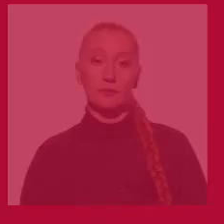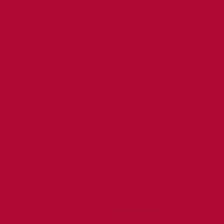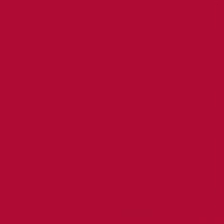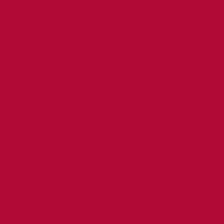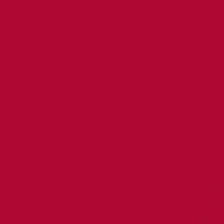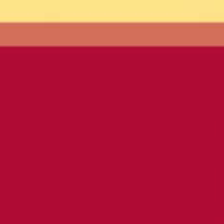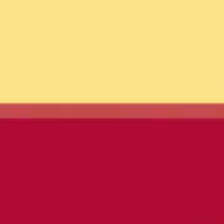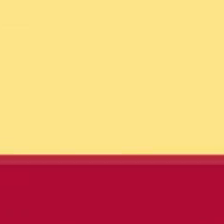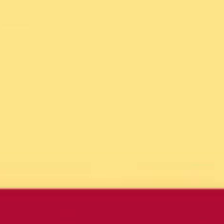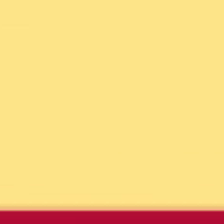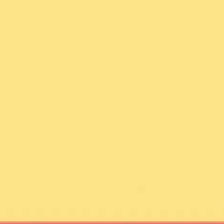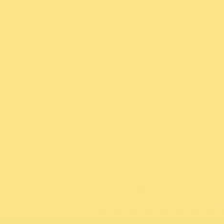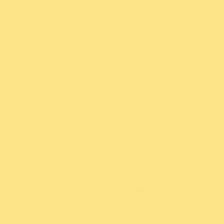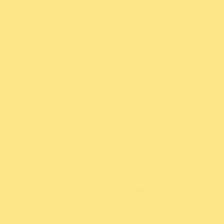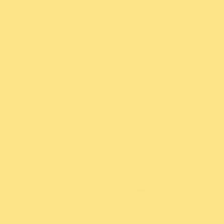Дякую! Дякую! Дякую!